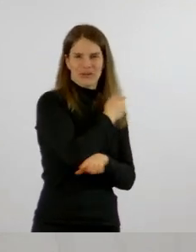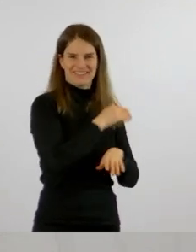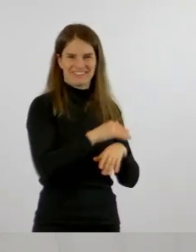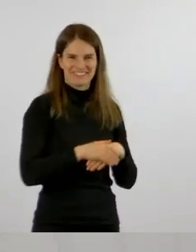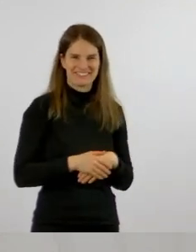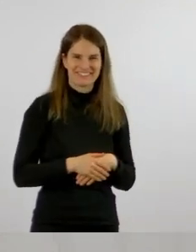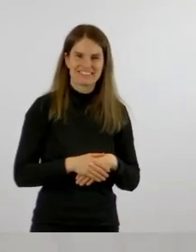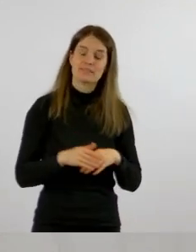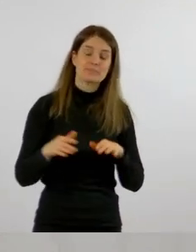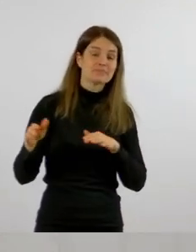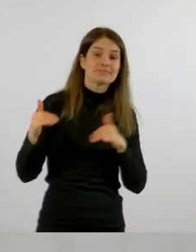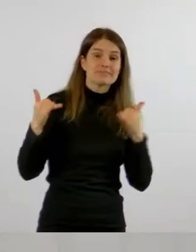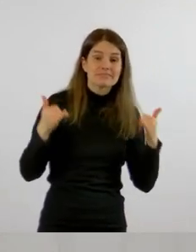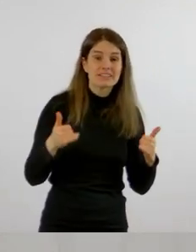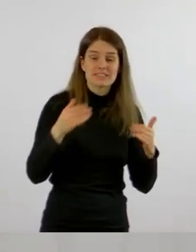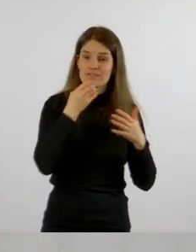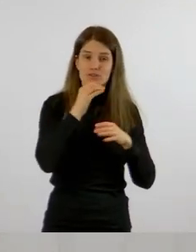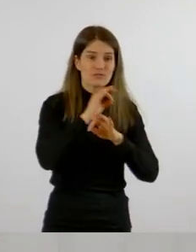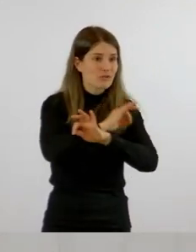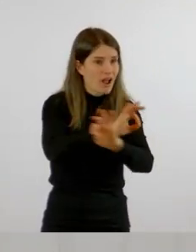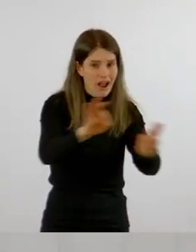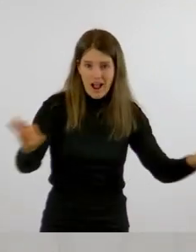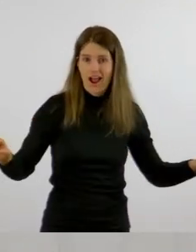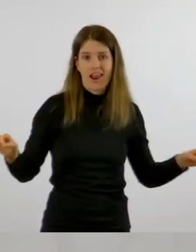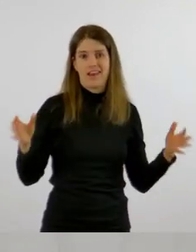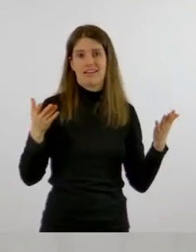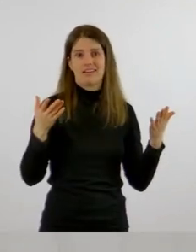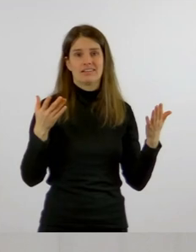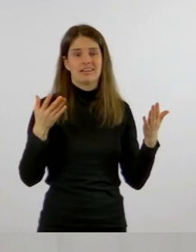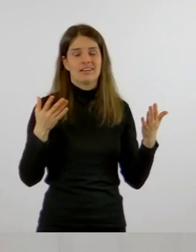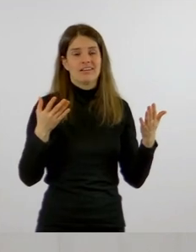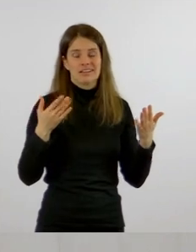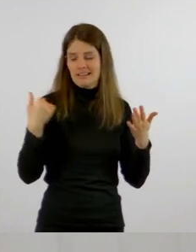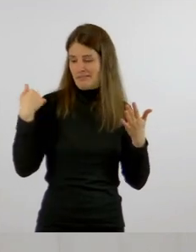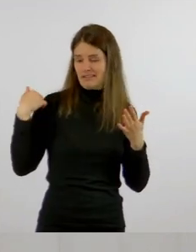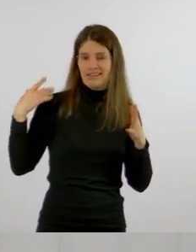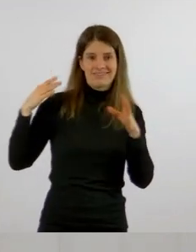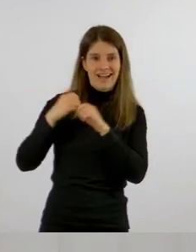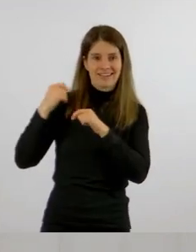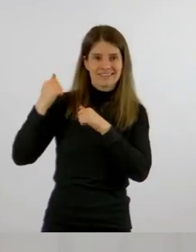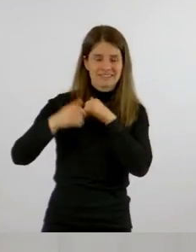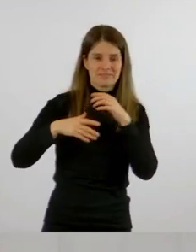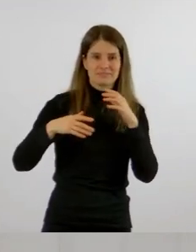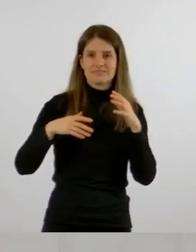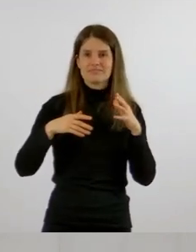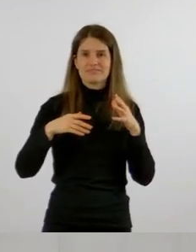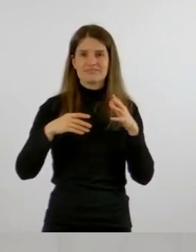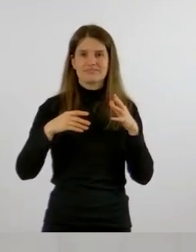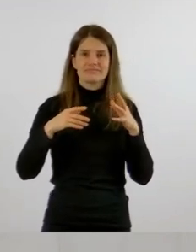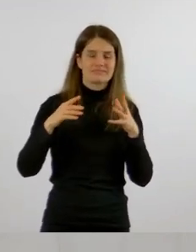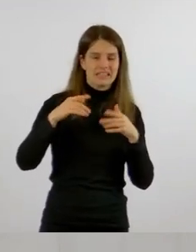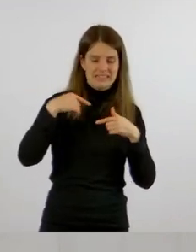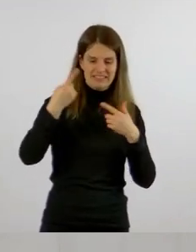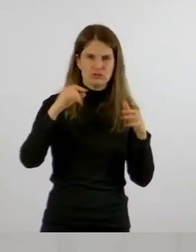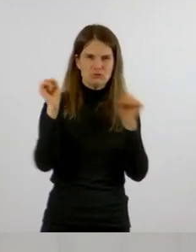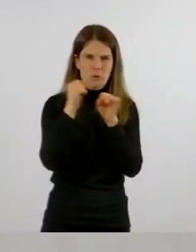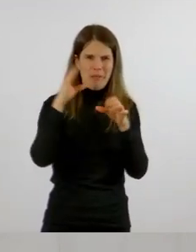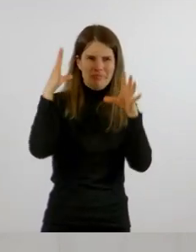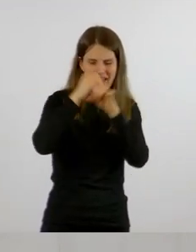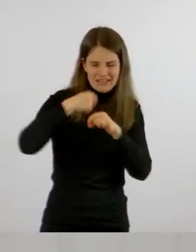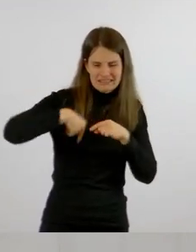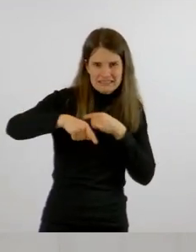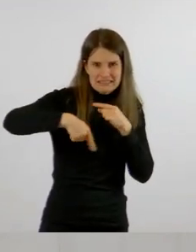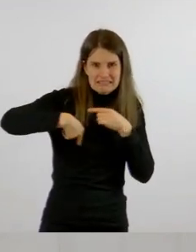Ihnen allen wünsche ich, dass Sie von der etwas unruhigen Nacht verschont bleiben. Wir sind in